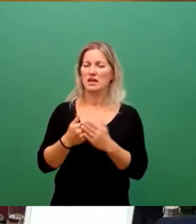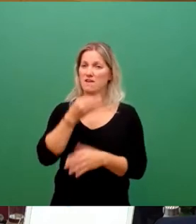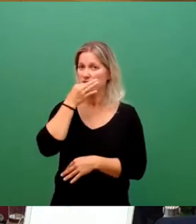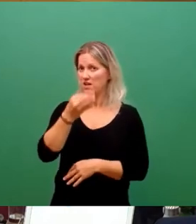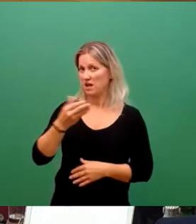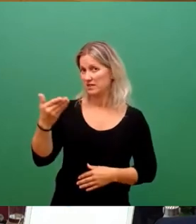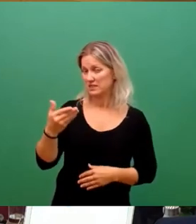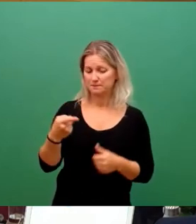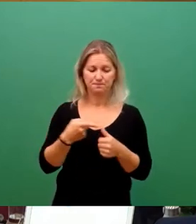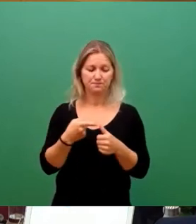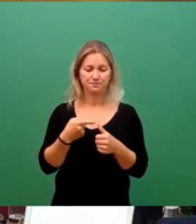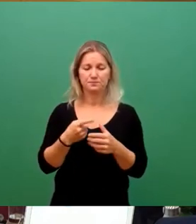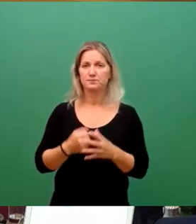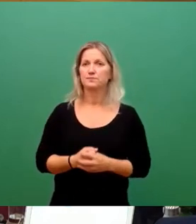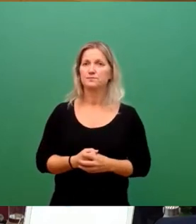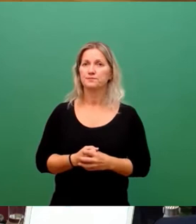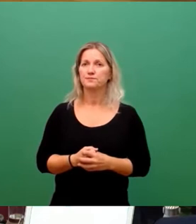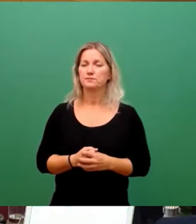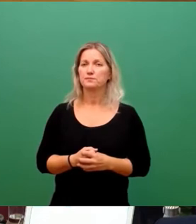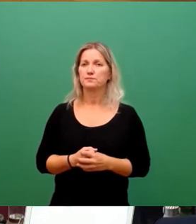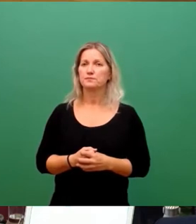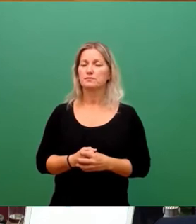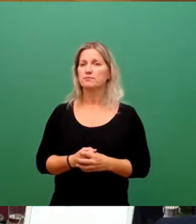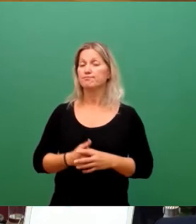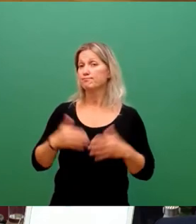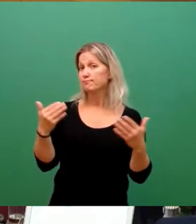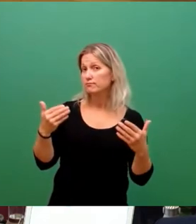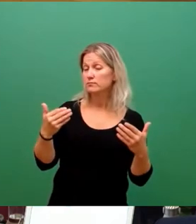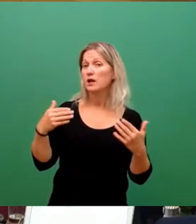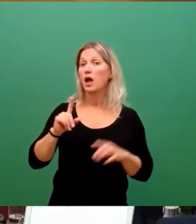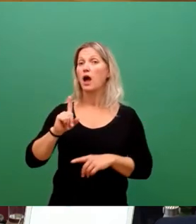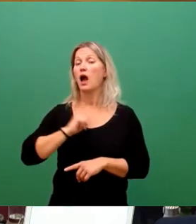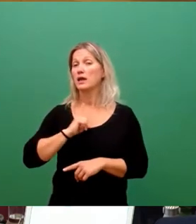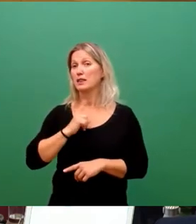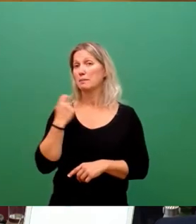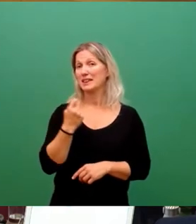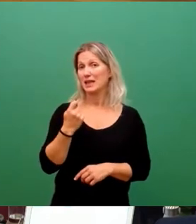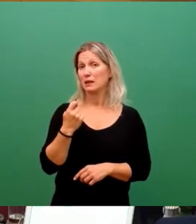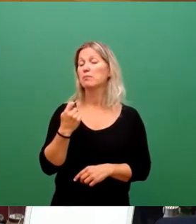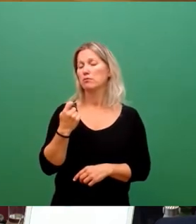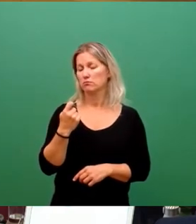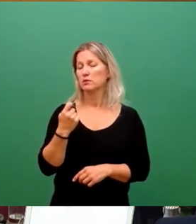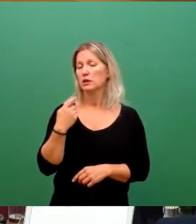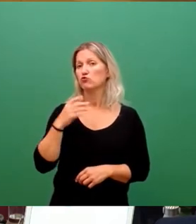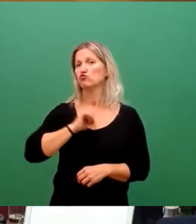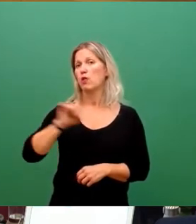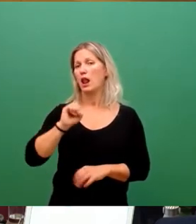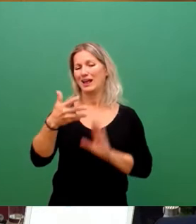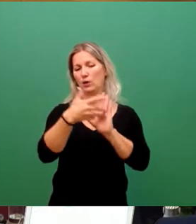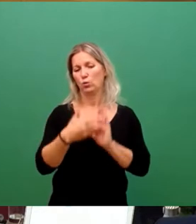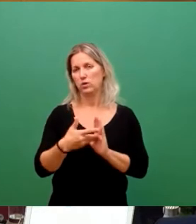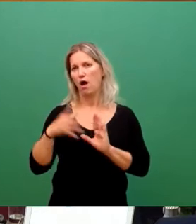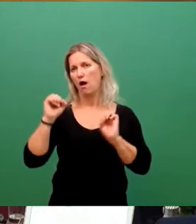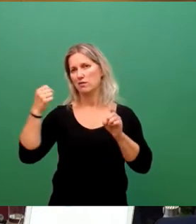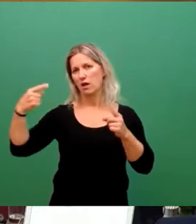bezieht sich darauf, dass ja auch sehr schnell vom Eigenbetrieb ein Gutachter engagiert wurde. Der wurde, der